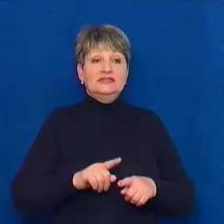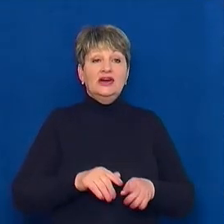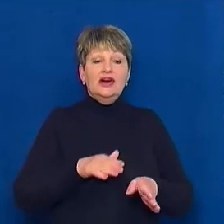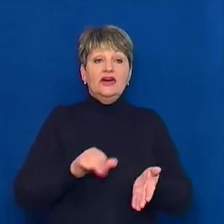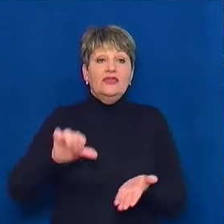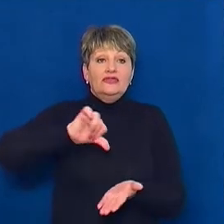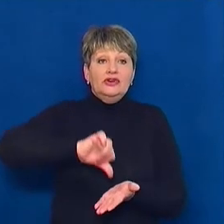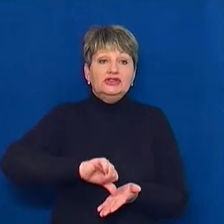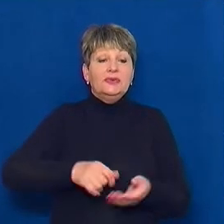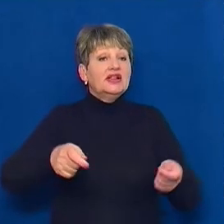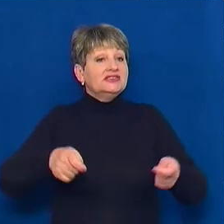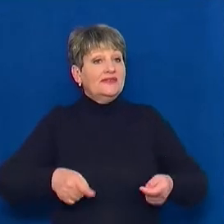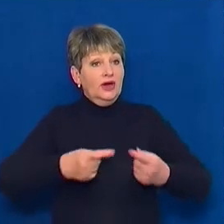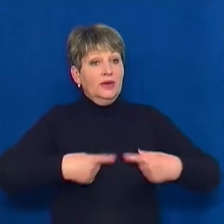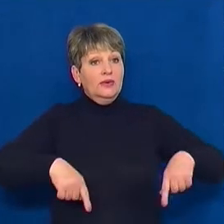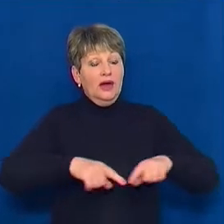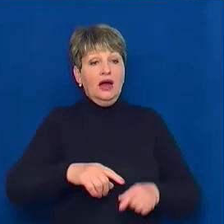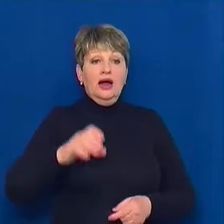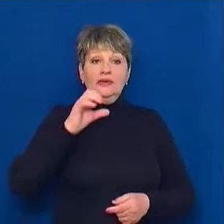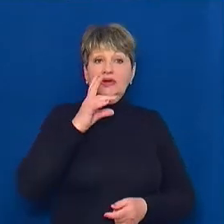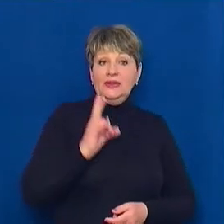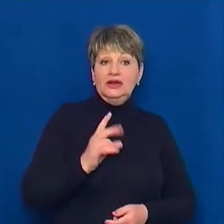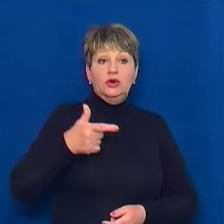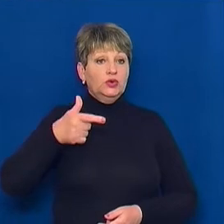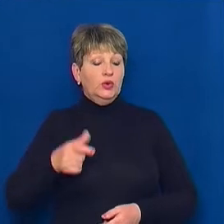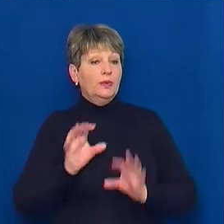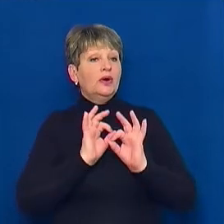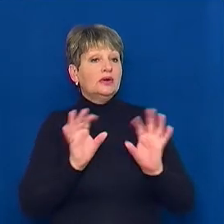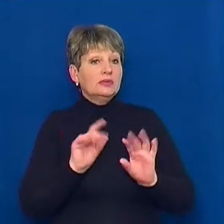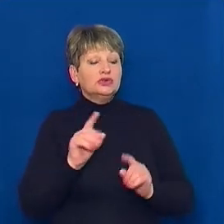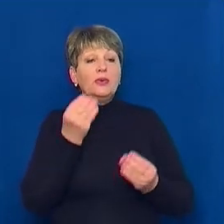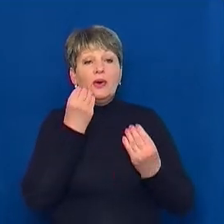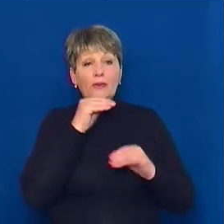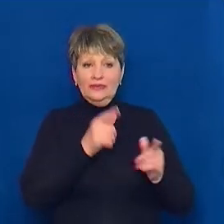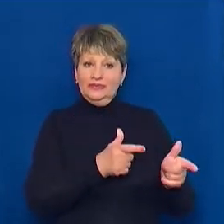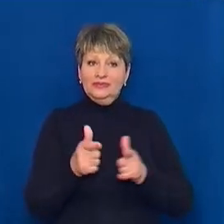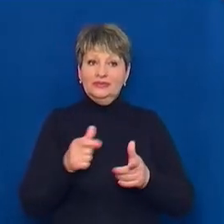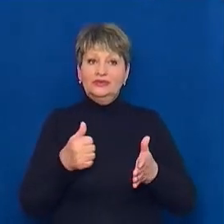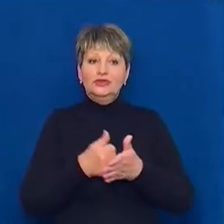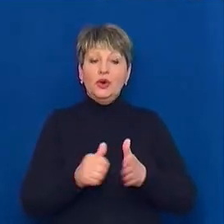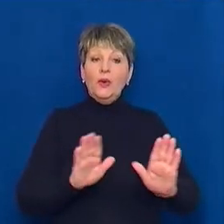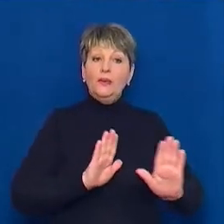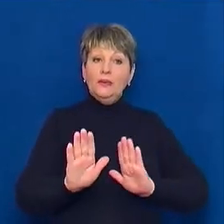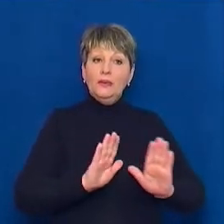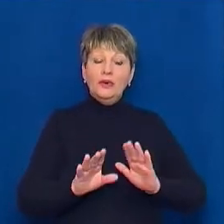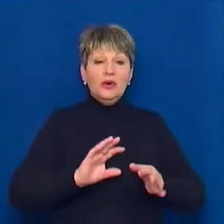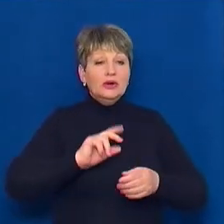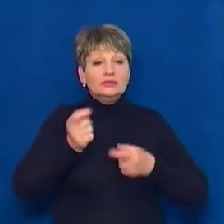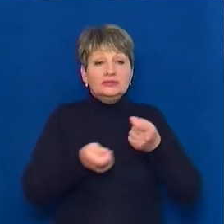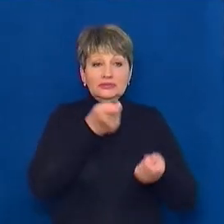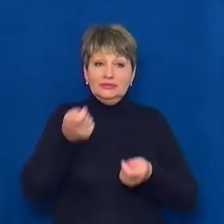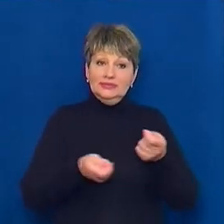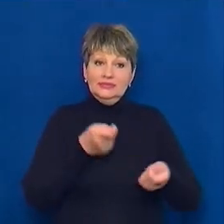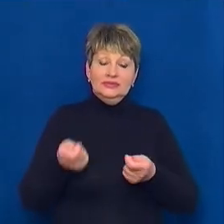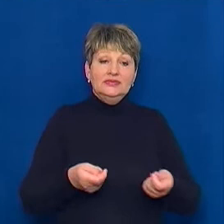-дослідного експозиційного відділу Наталія Гудима. Науковець розповідає, щоб ефективно підготуватися до ролі, ретельно досліджувала історію життя